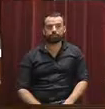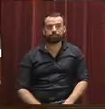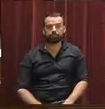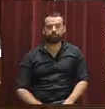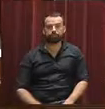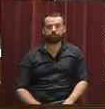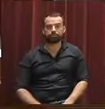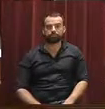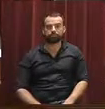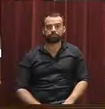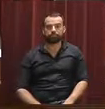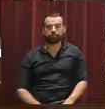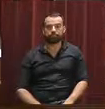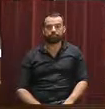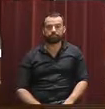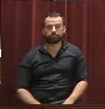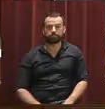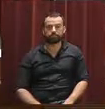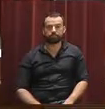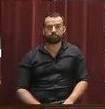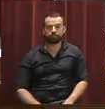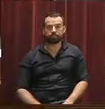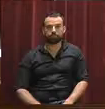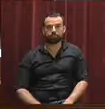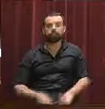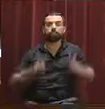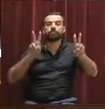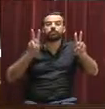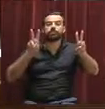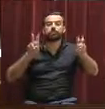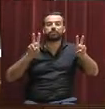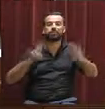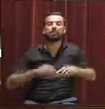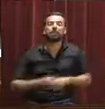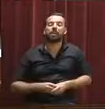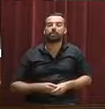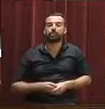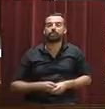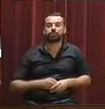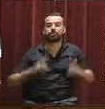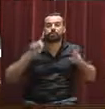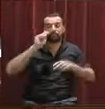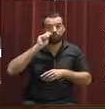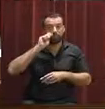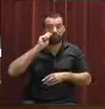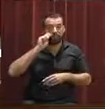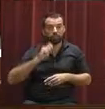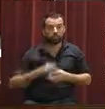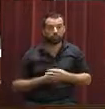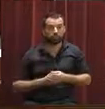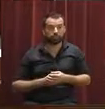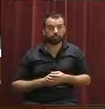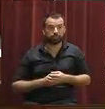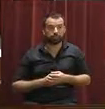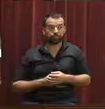Presentant substitució de la 10.546-8, retiva les sancions de llege turístic i a fórmula de diputats la senyora Laura